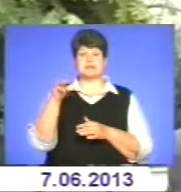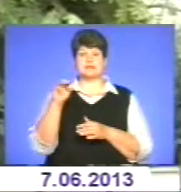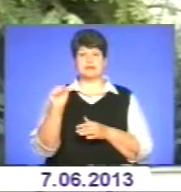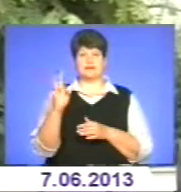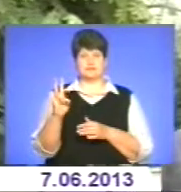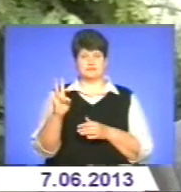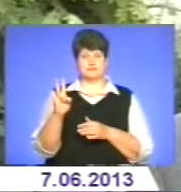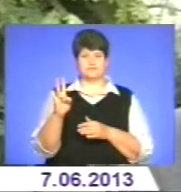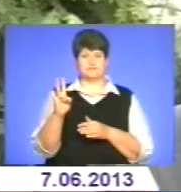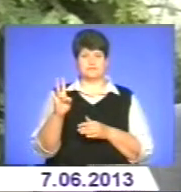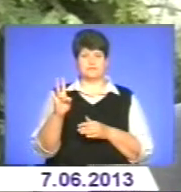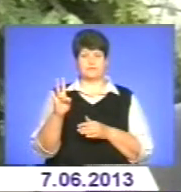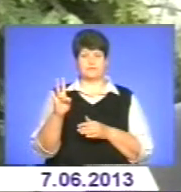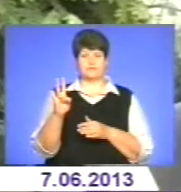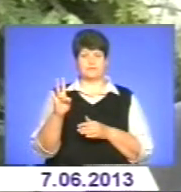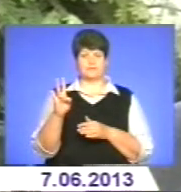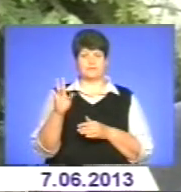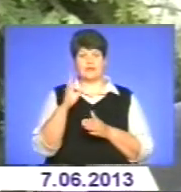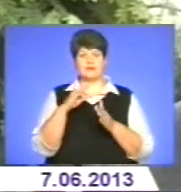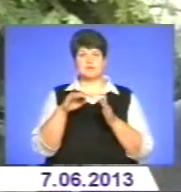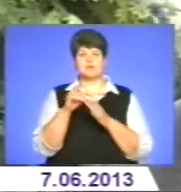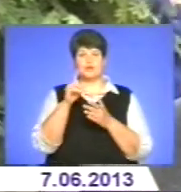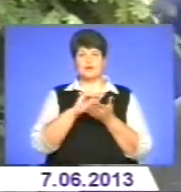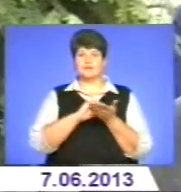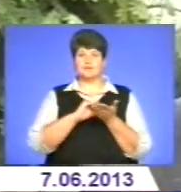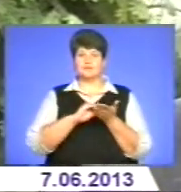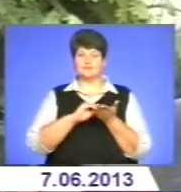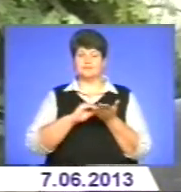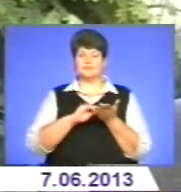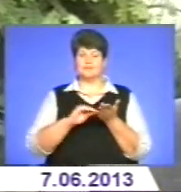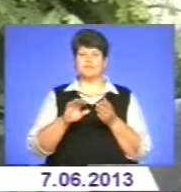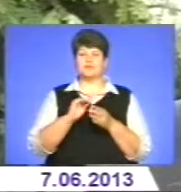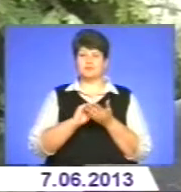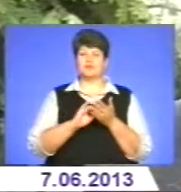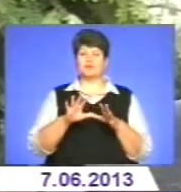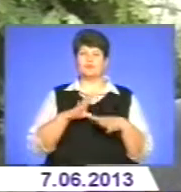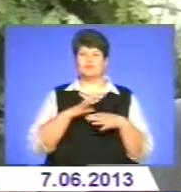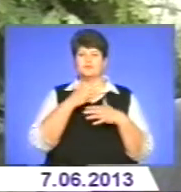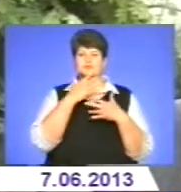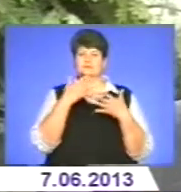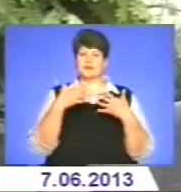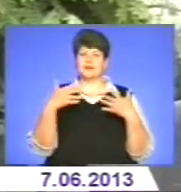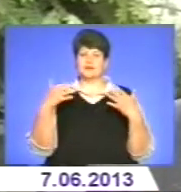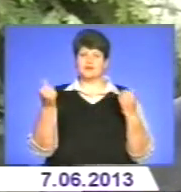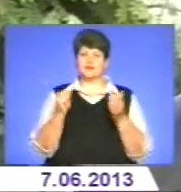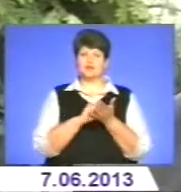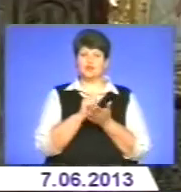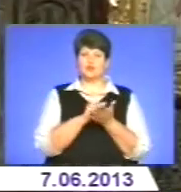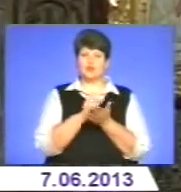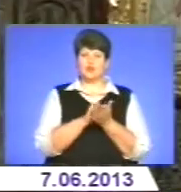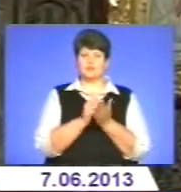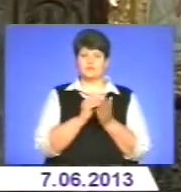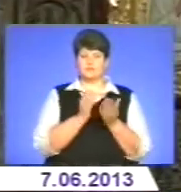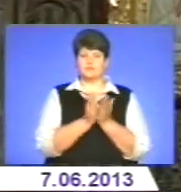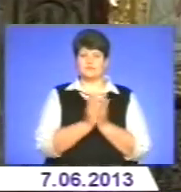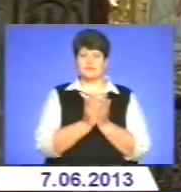з-під його пера вийшло декілька друкованих праць. Арсен